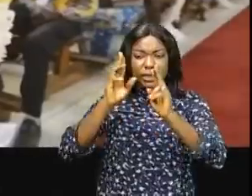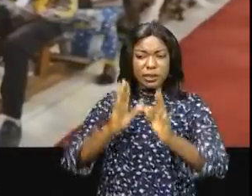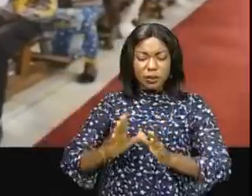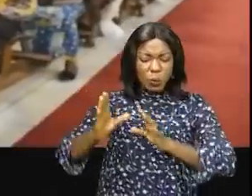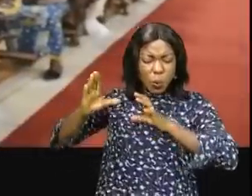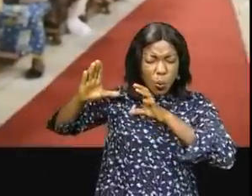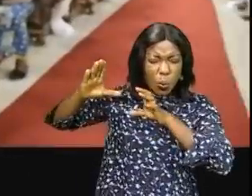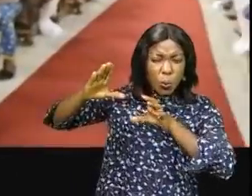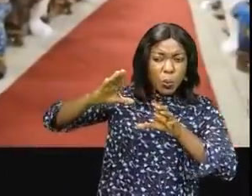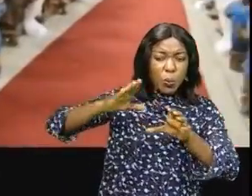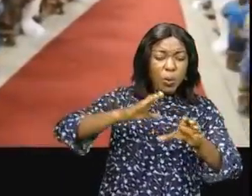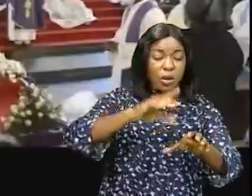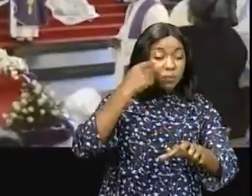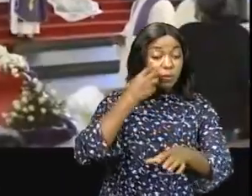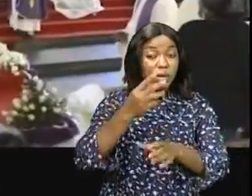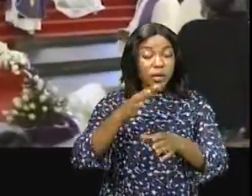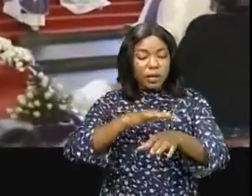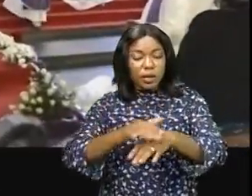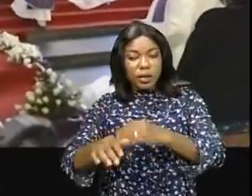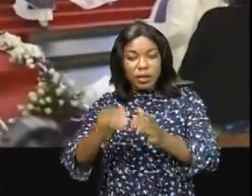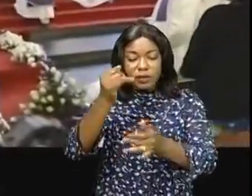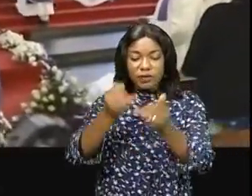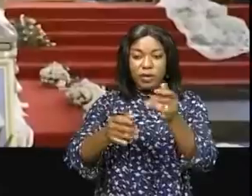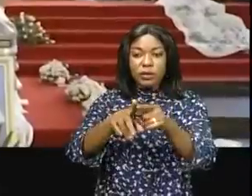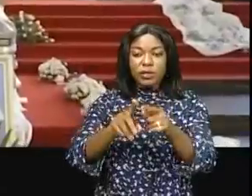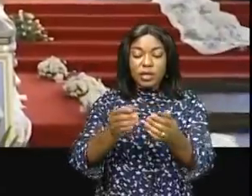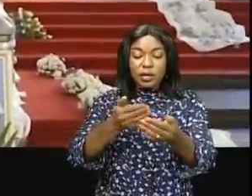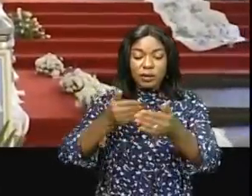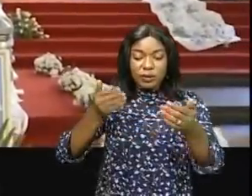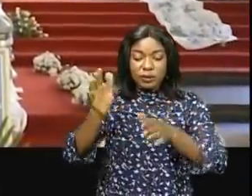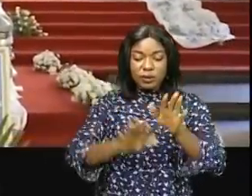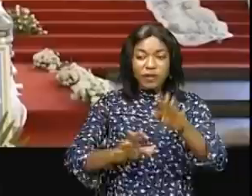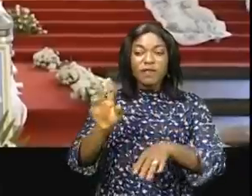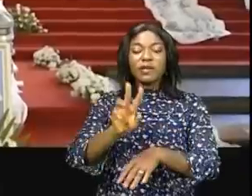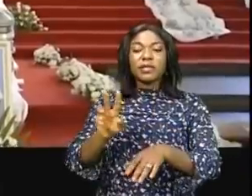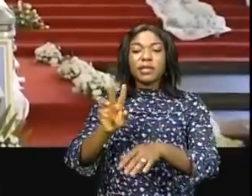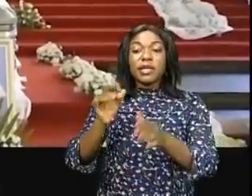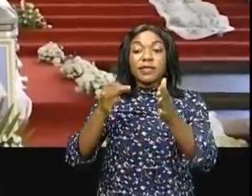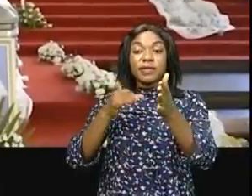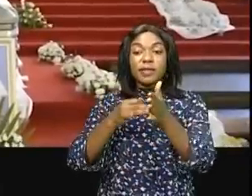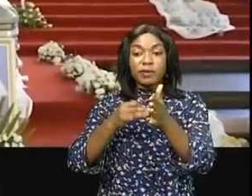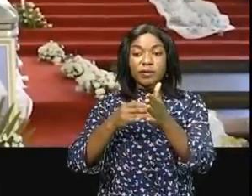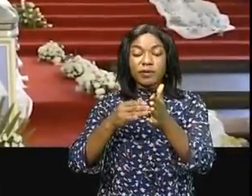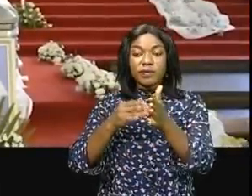en masse lui rendre leur dernier hommage en attendant l'inhumation prévue ce vendredi 9 avril 2021.